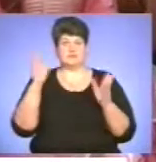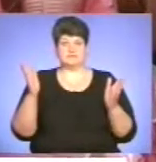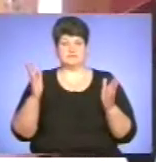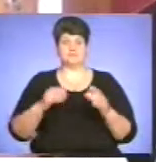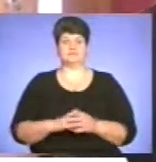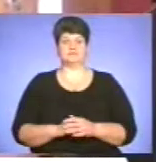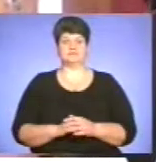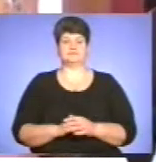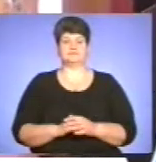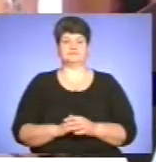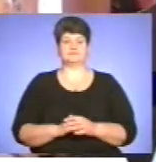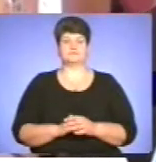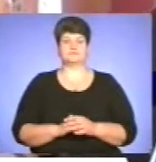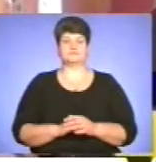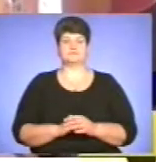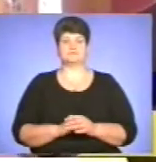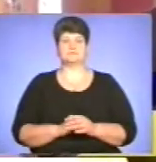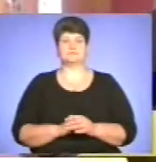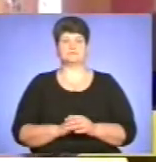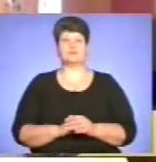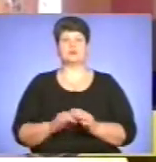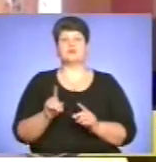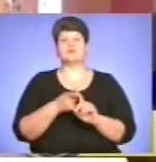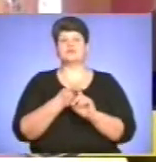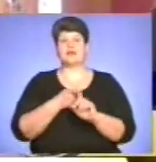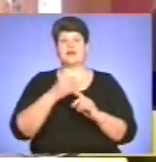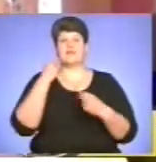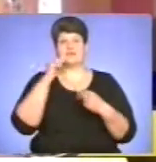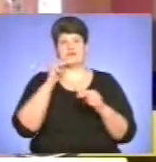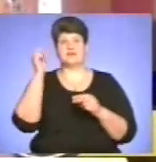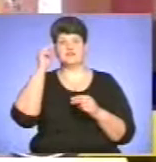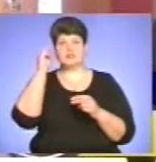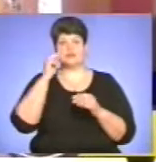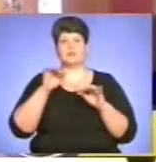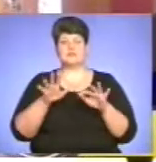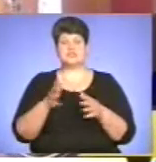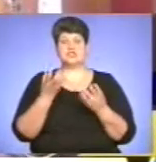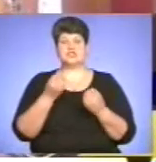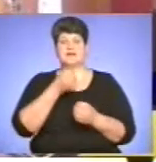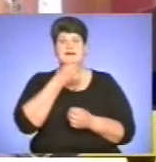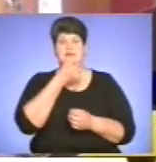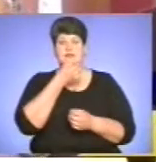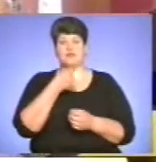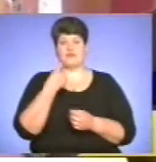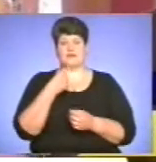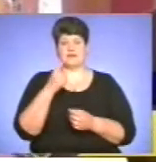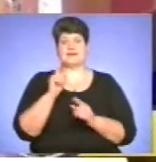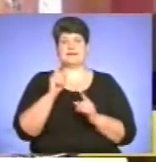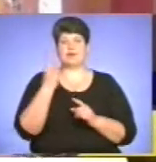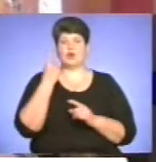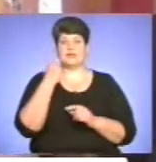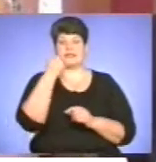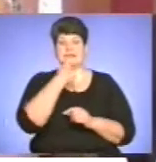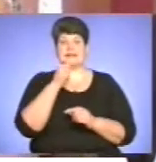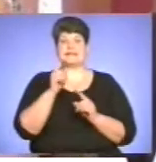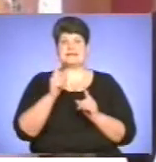Стосовно ефективності навчального процесу, напевно, про це ще рано говорити, тому що тільки один рік і тільки